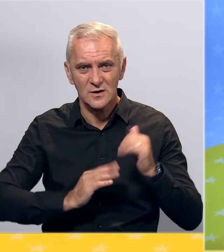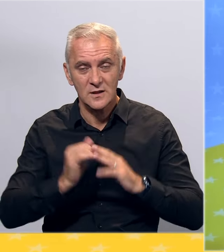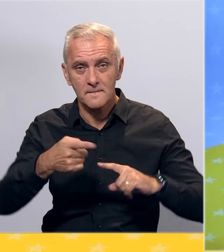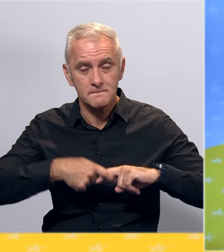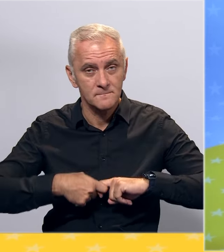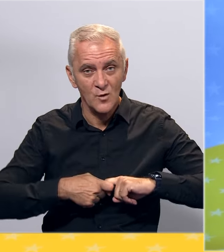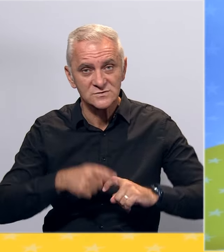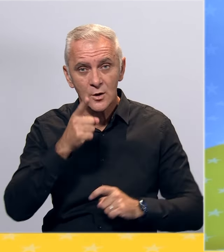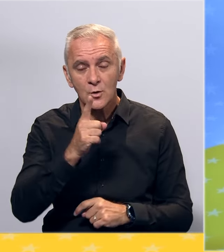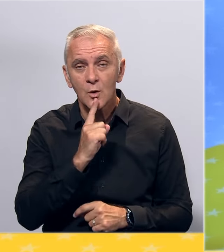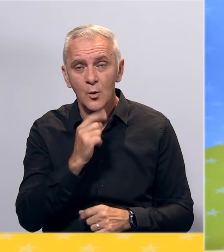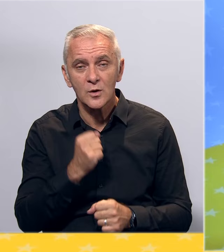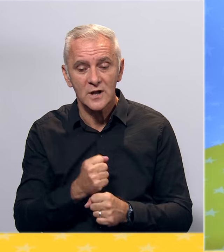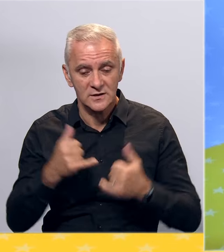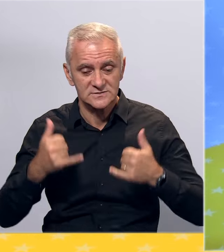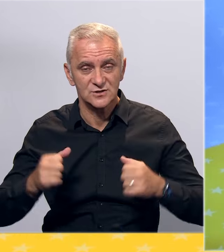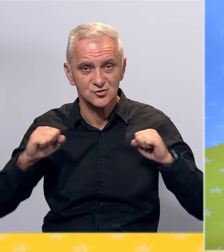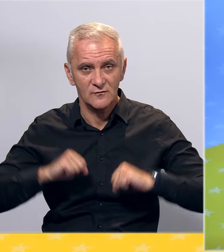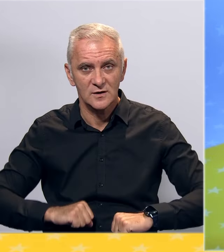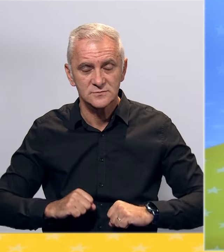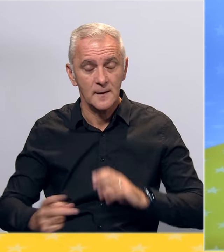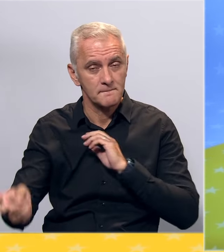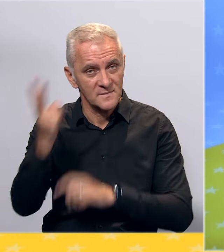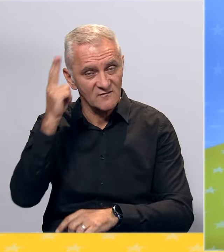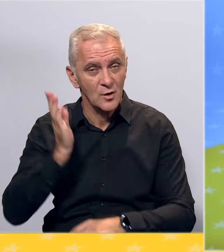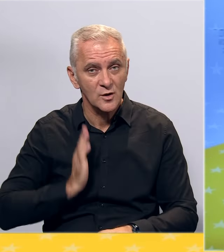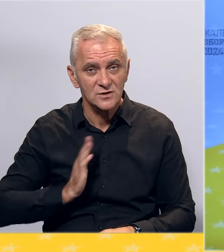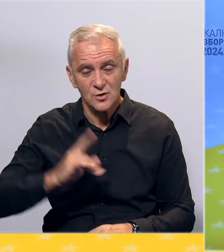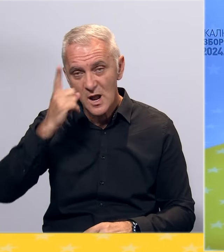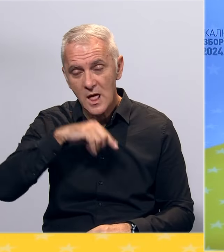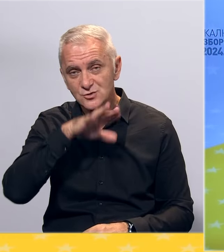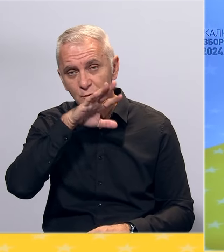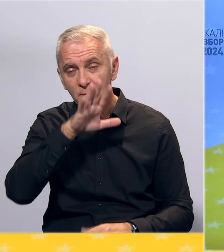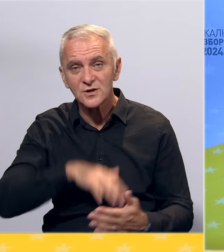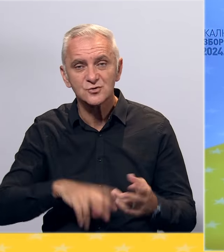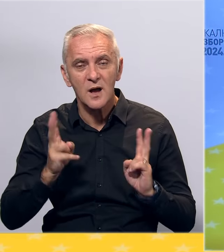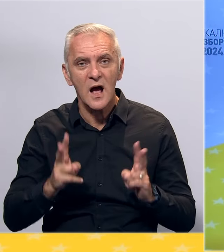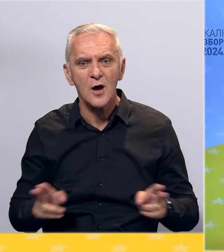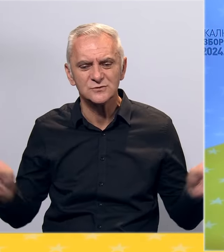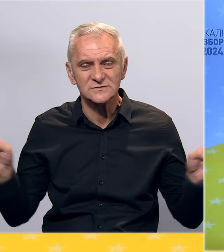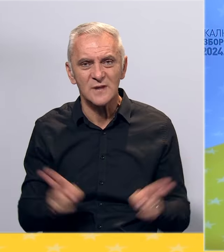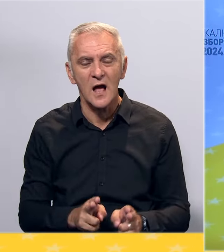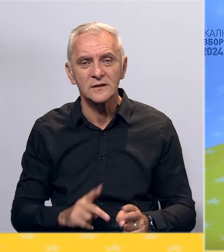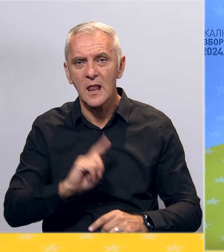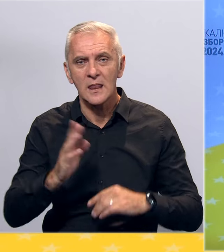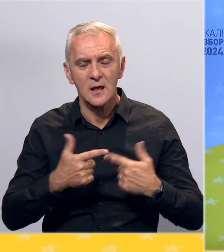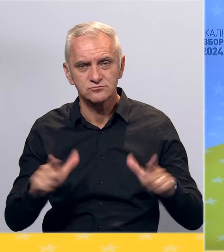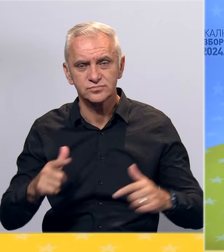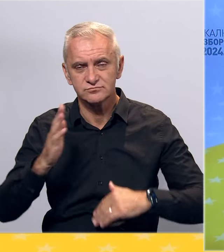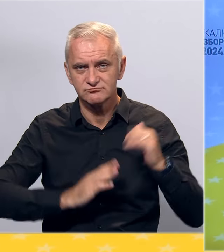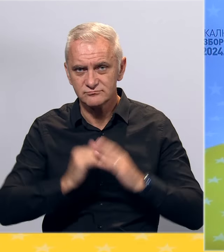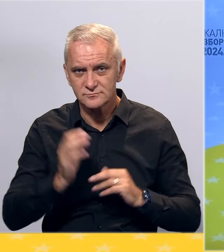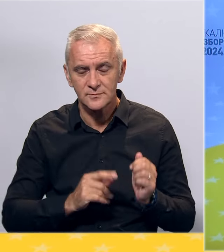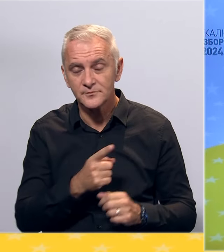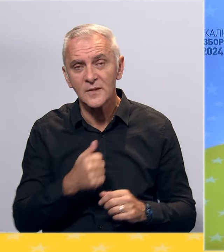povezana sa onima koji čine sadršnju vlast. Prevarli su građane lažnom pričom kako će se uzbiti nelegalnu gradnju dok u gradskoj vjećnici